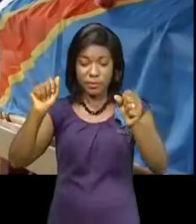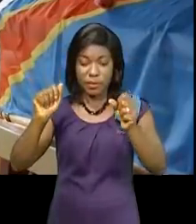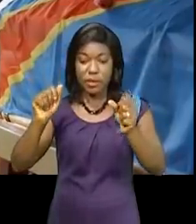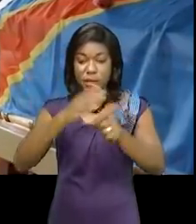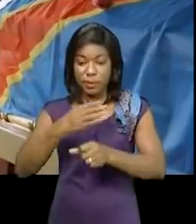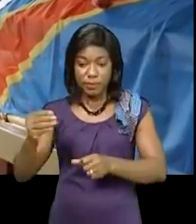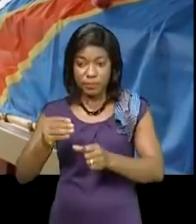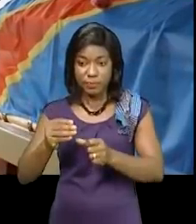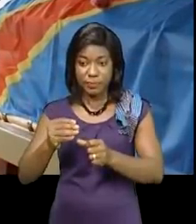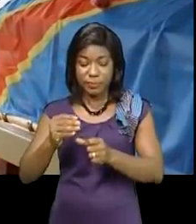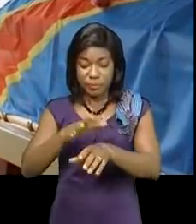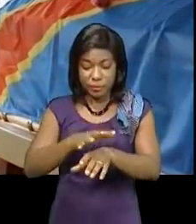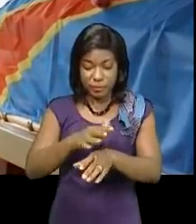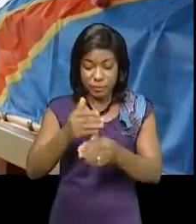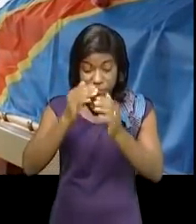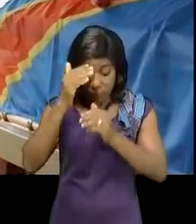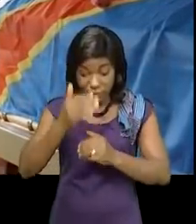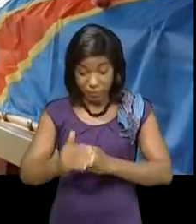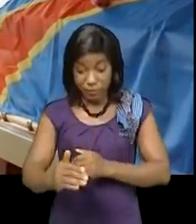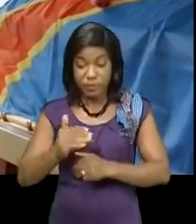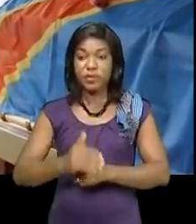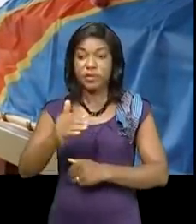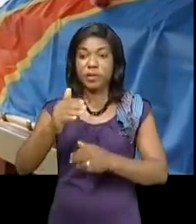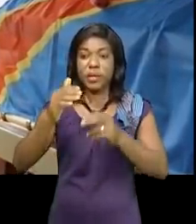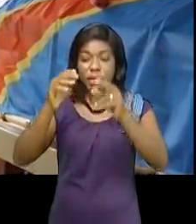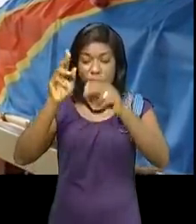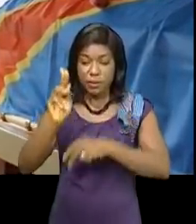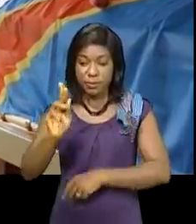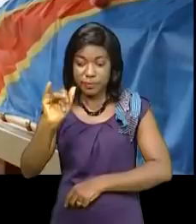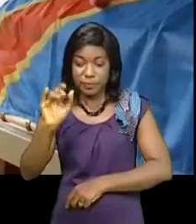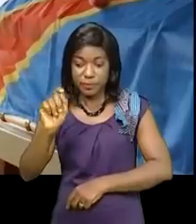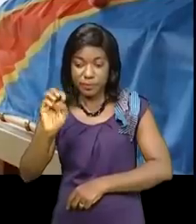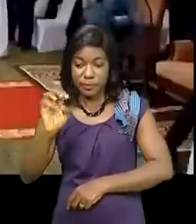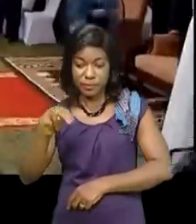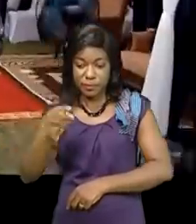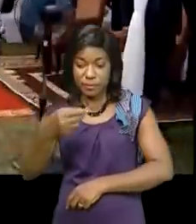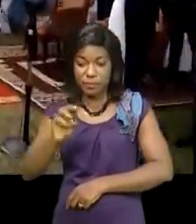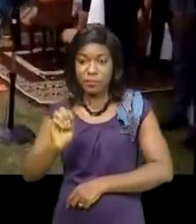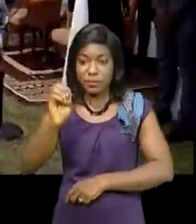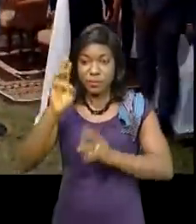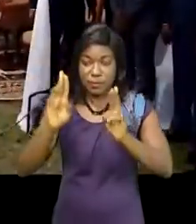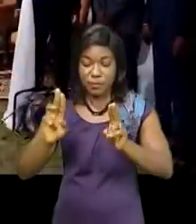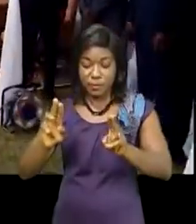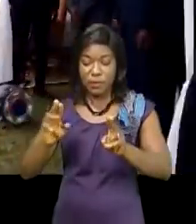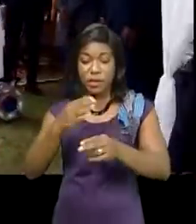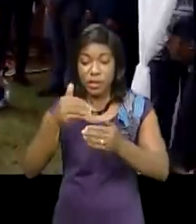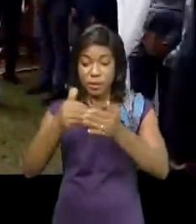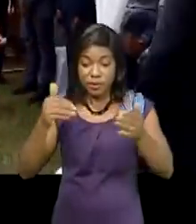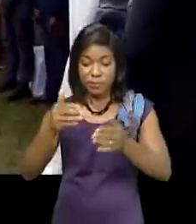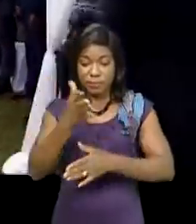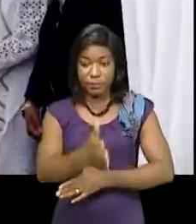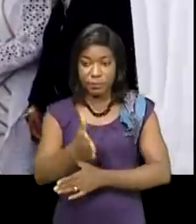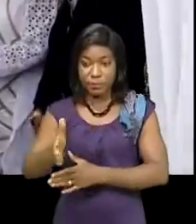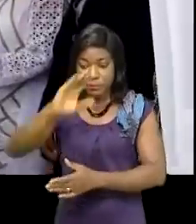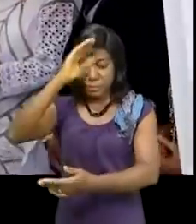la dépouille du patriarche Yezu Kitengue, où il a déposé une couronne de fleurs avant de saluer les enfants, fils et